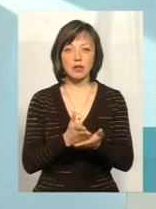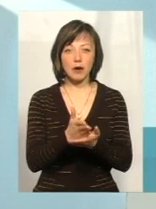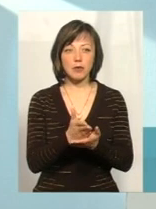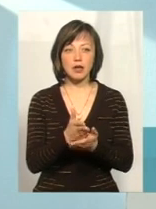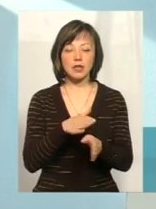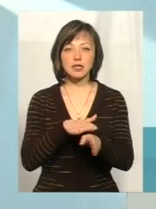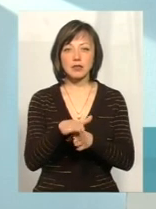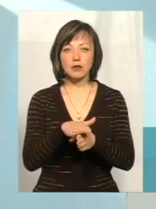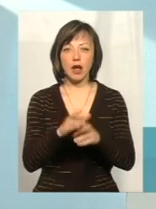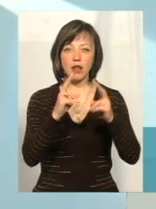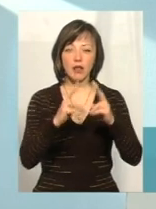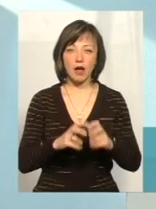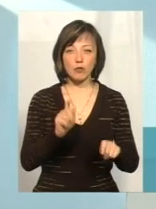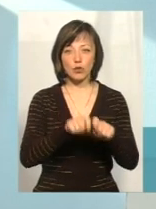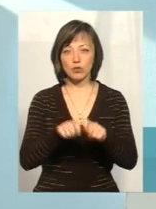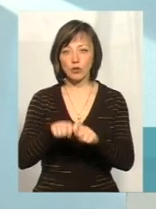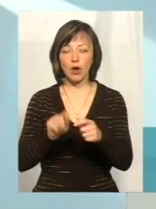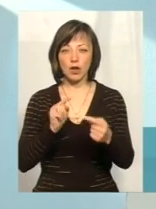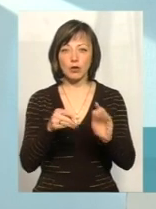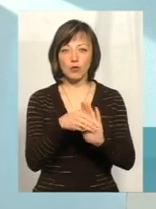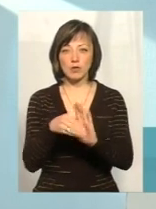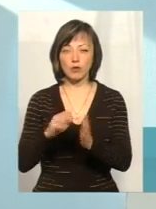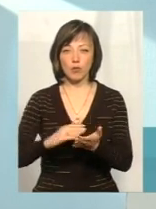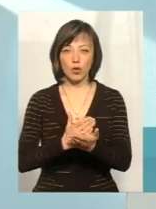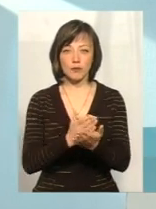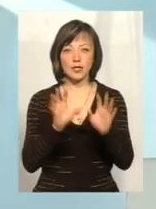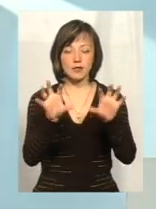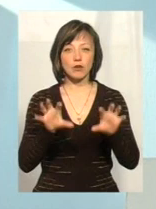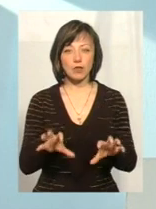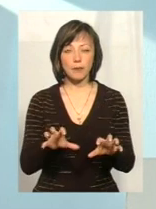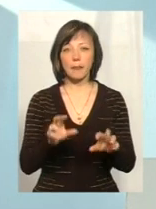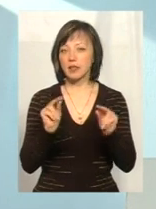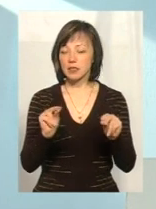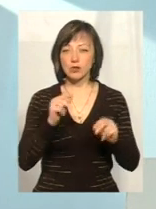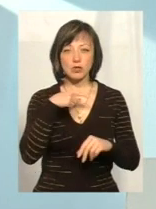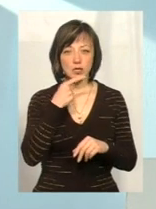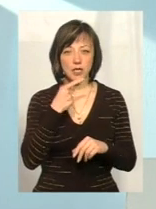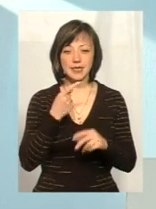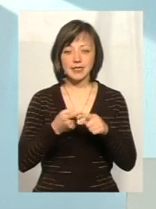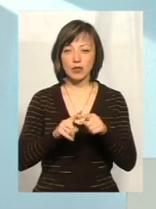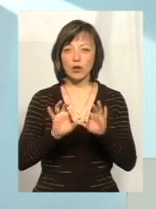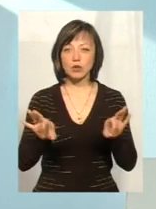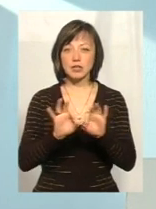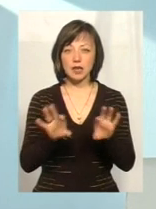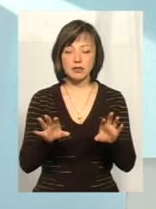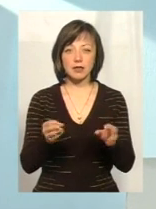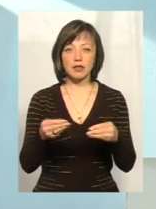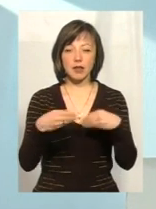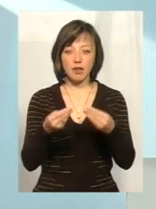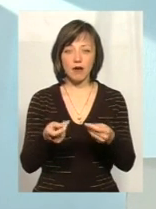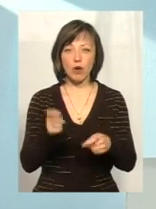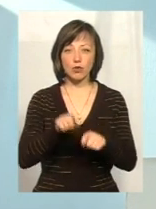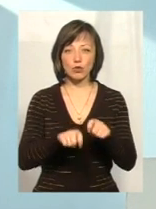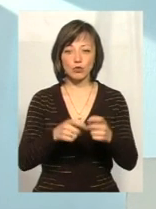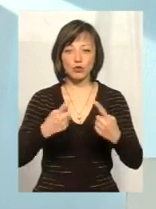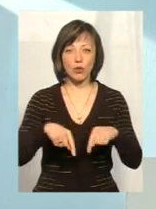здійснюють аналіз, моніторинг антикорупційної політики в законодавстві. Чесно сказати, по тих роз'ясненнях, які надав контролюючий